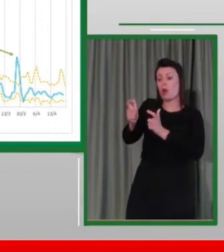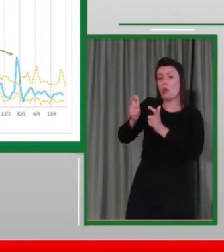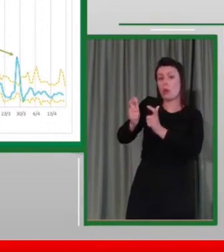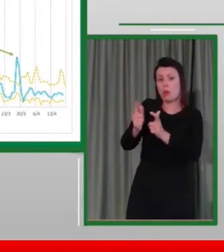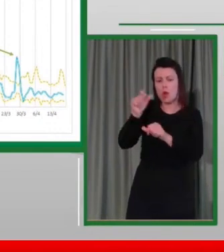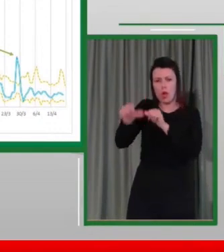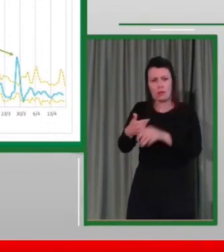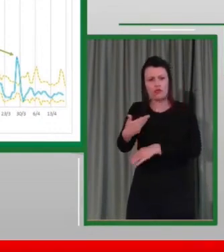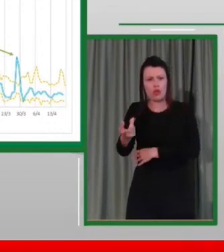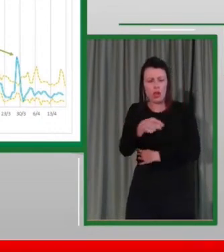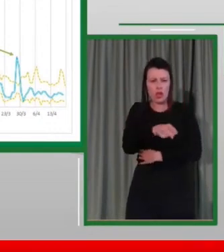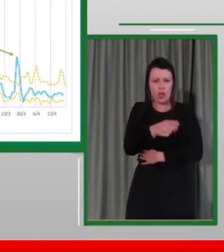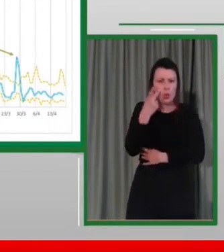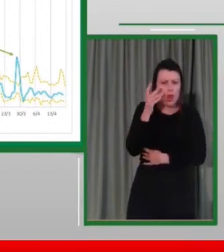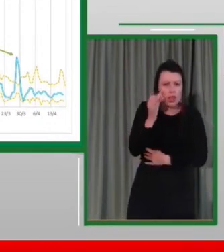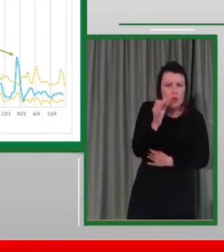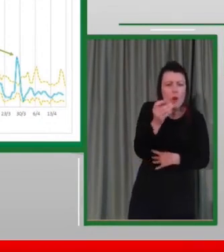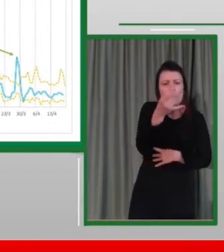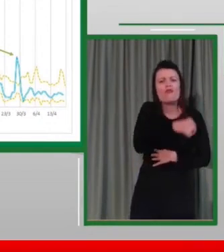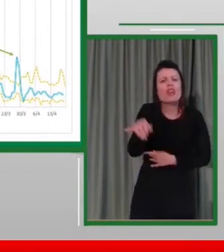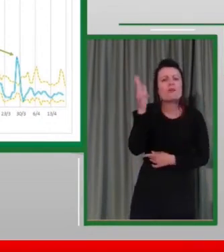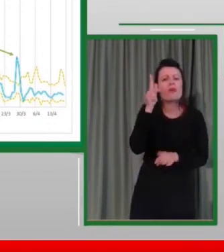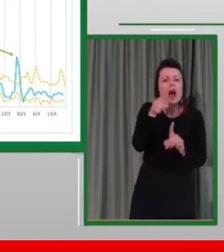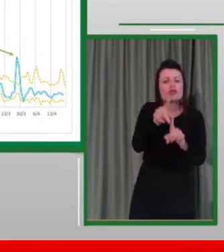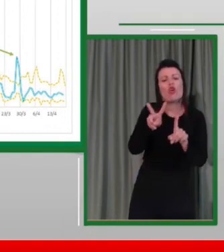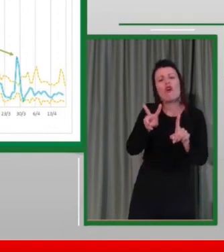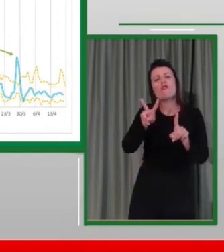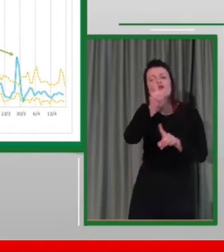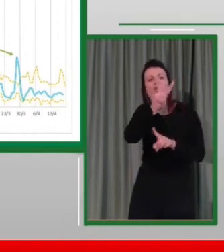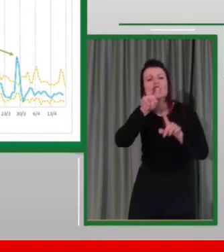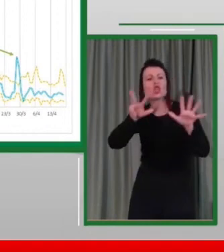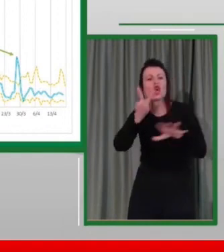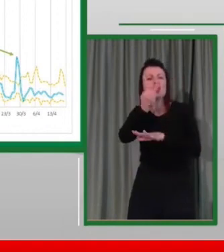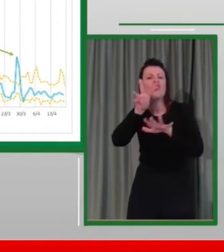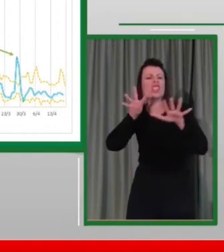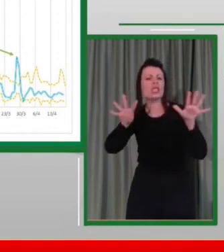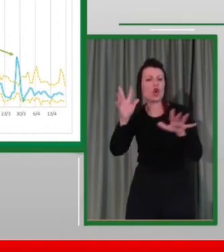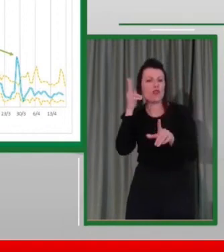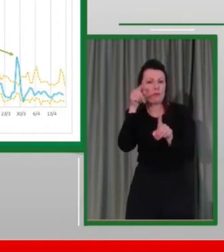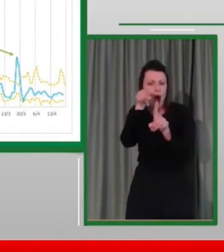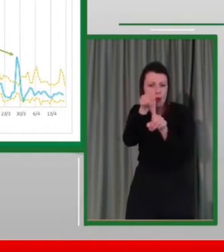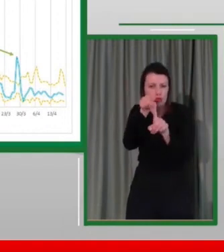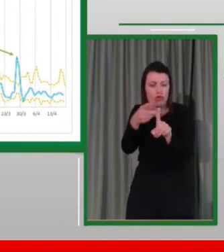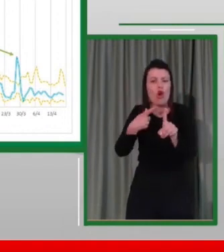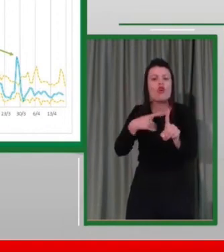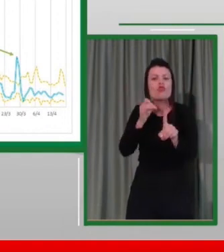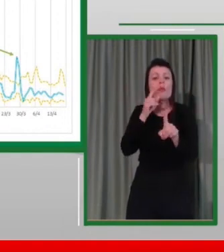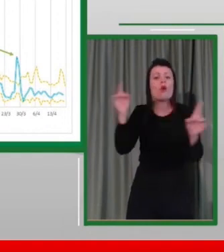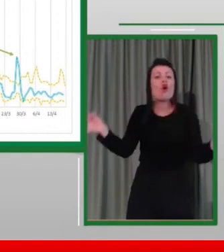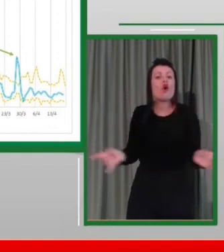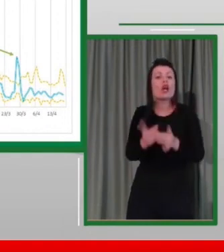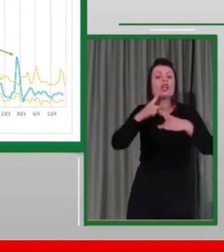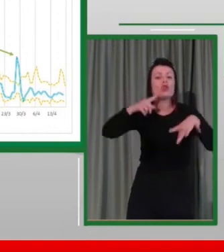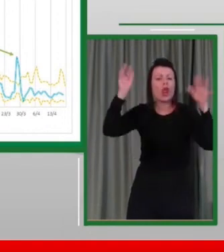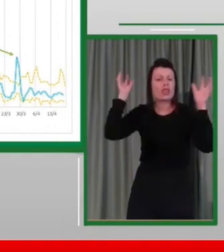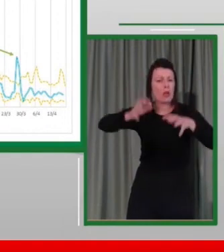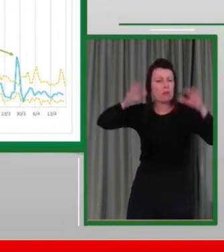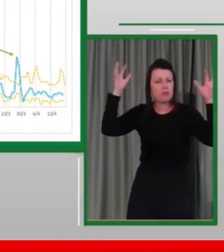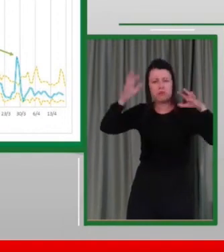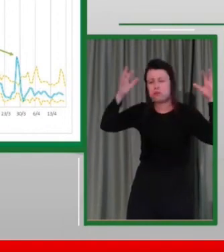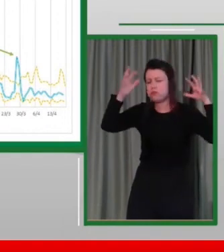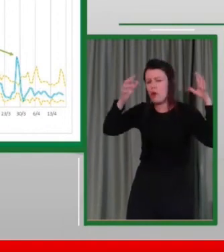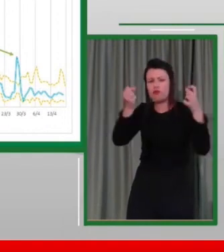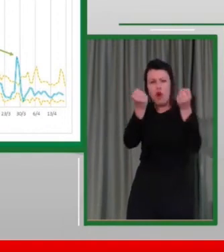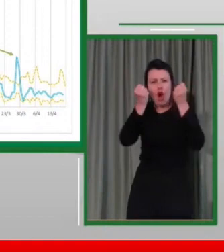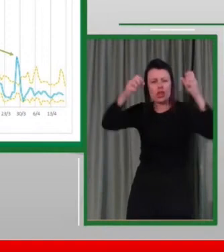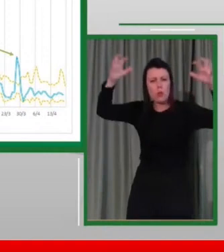di marzo, il 28-29 marzo, c'è stata una tempesta che ha portato pioggia con polvere